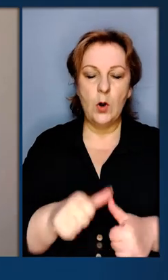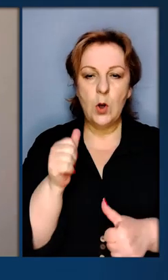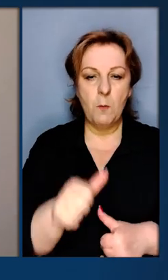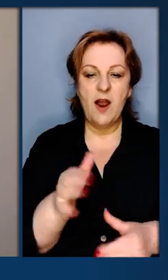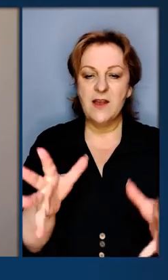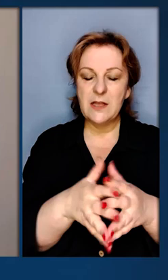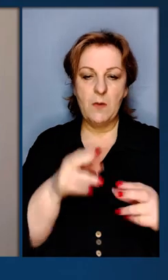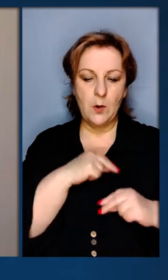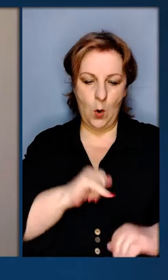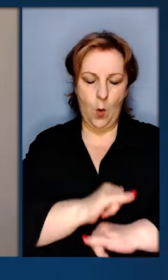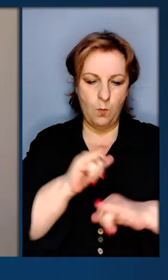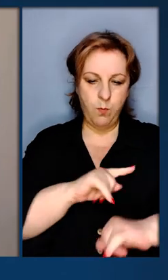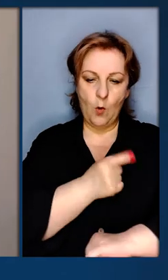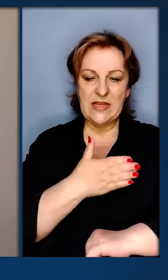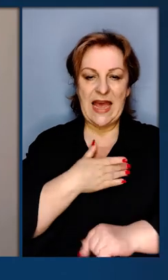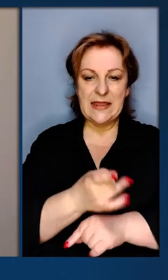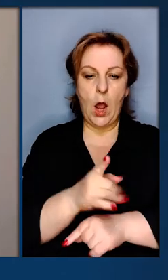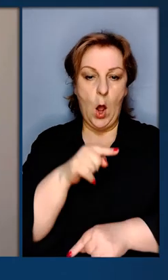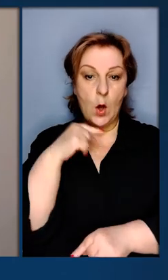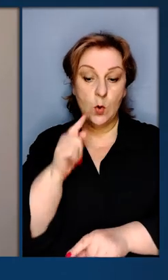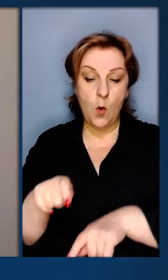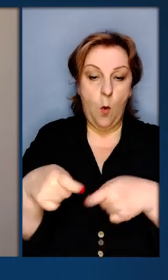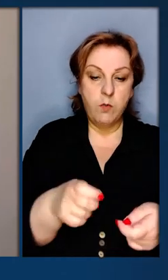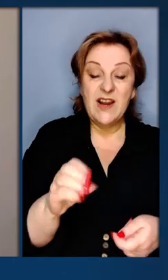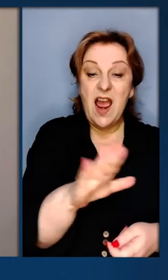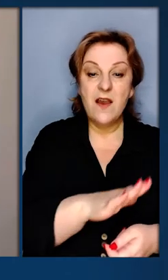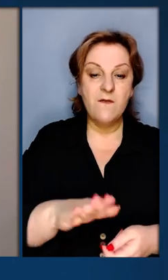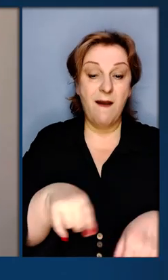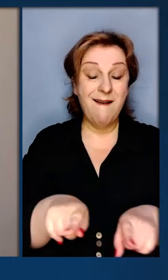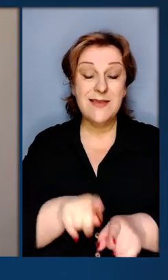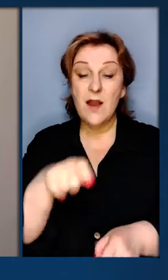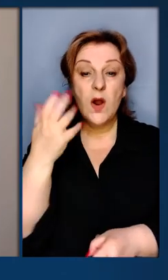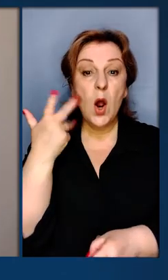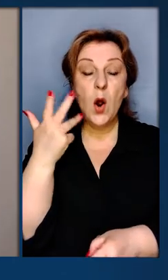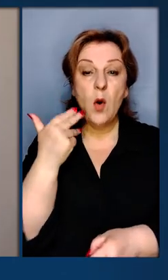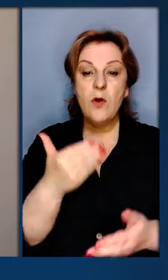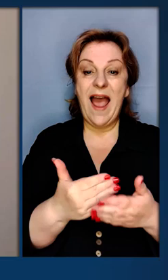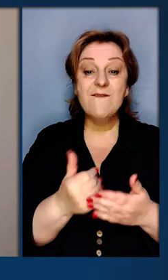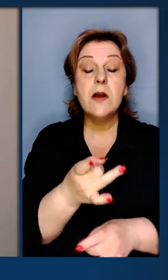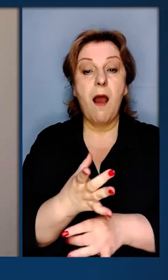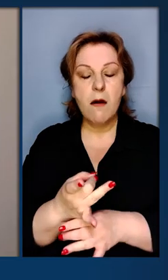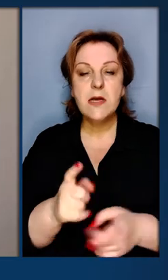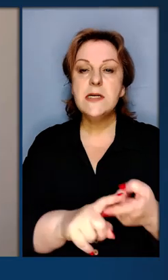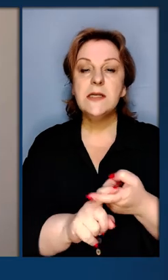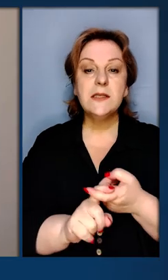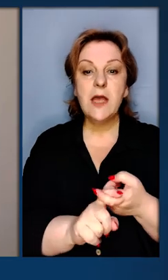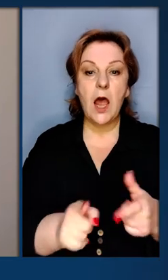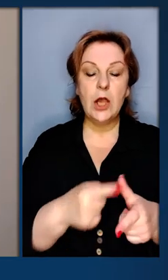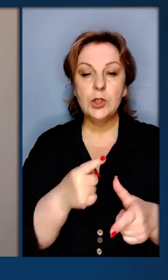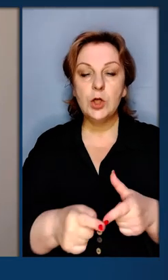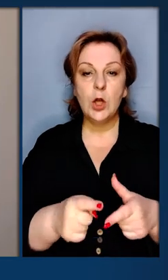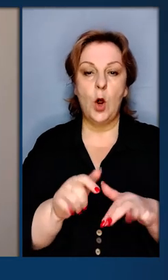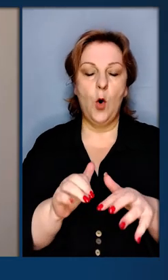вашу спільну роботу заради посилення нашої артилерії. Росія принесла в Європу таку війну, коли саме від артилерії